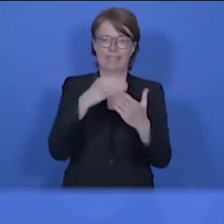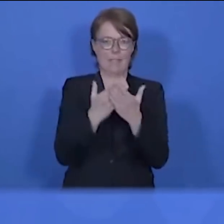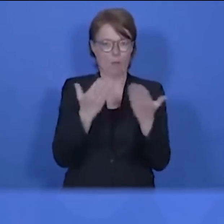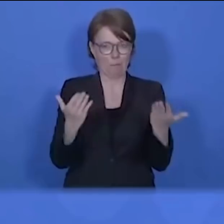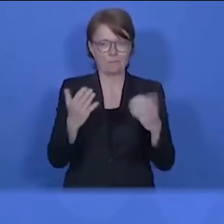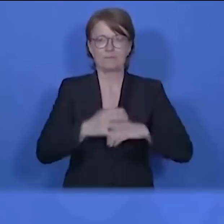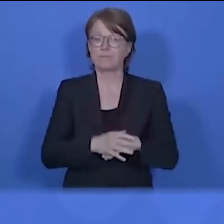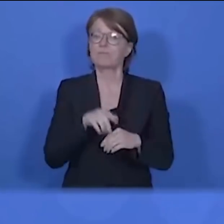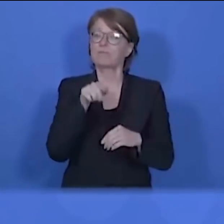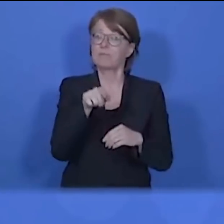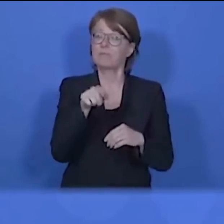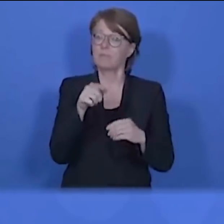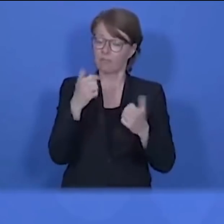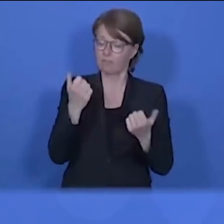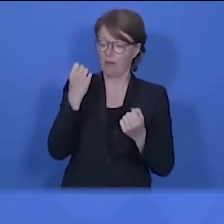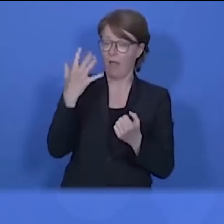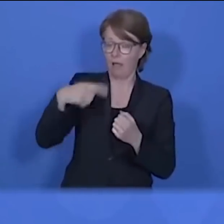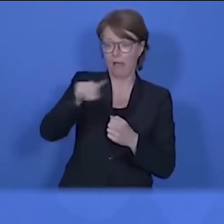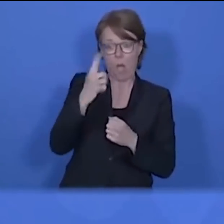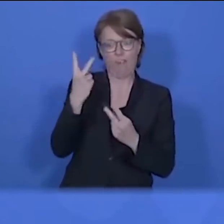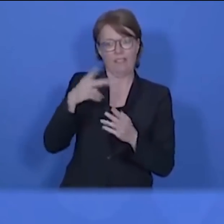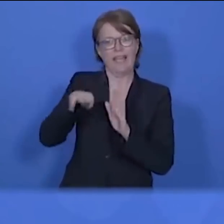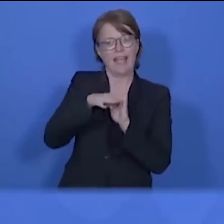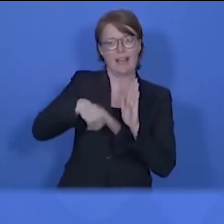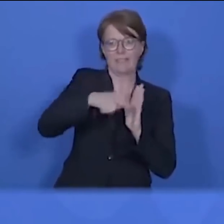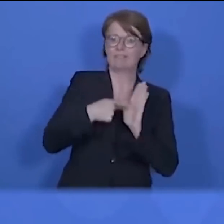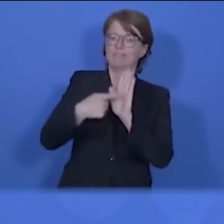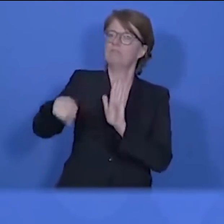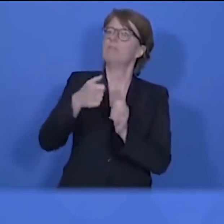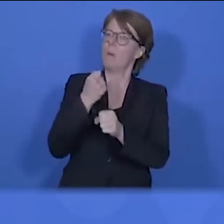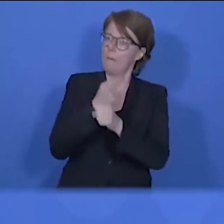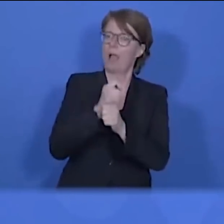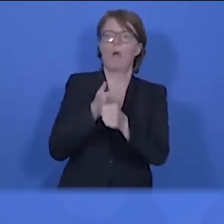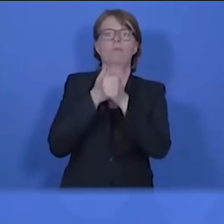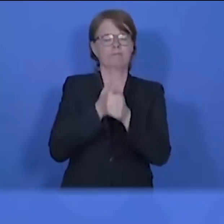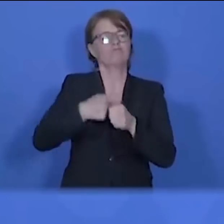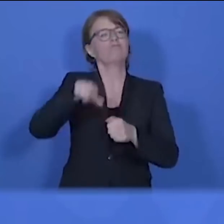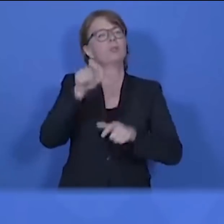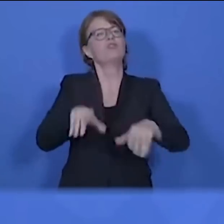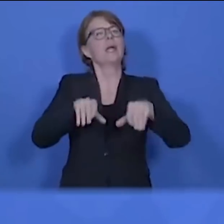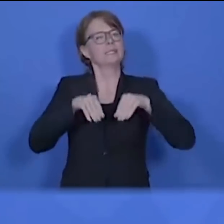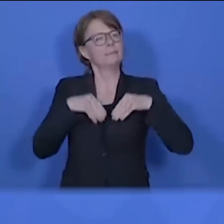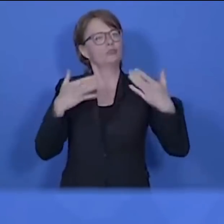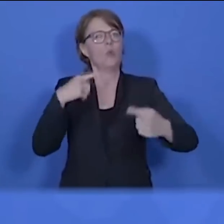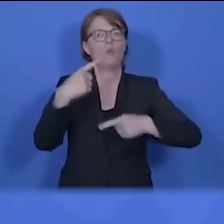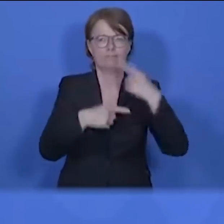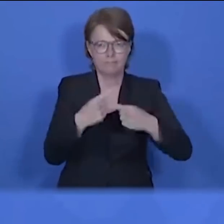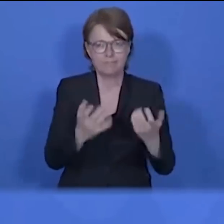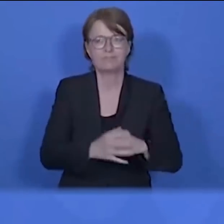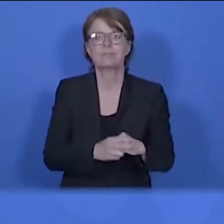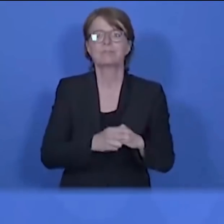entweder indem die Regeln befolgt wurden und werden, indem Einschränkungen von den Menschen auf sich genommen wurden,